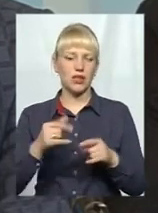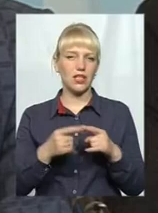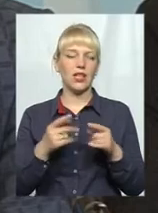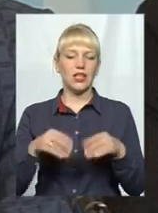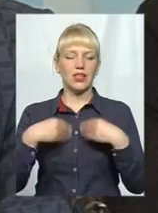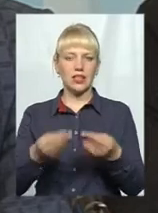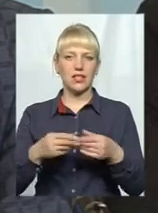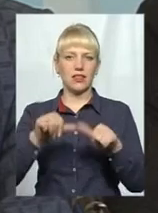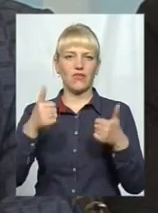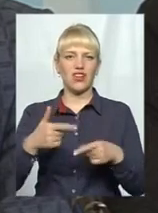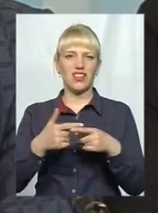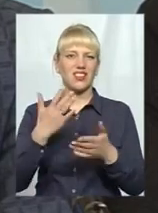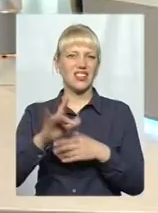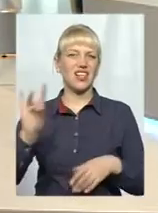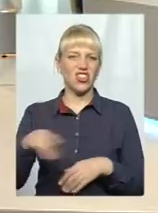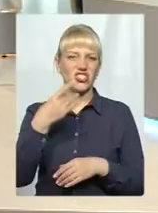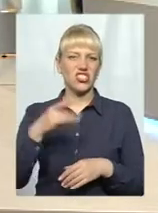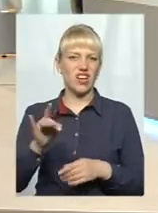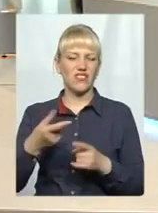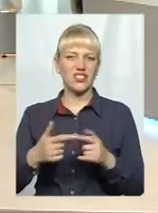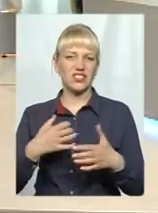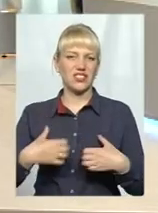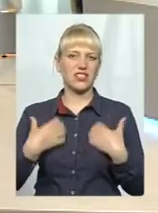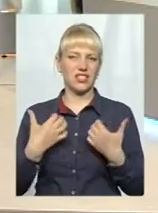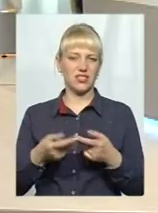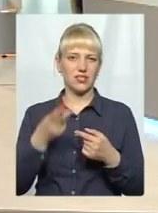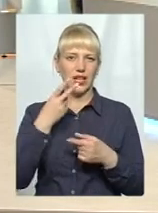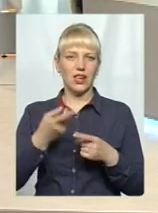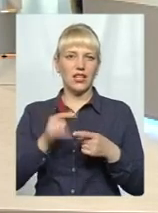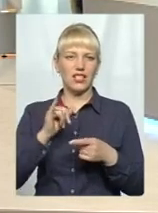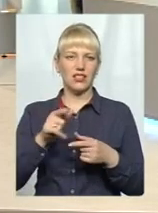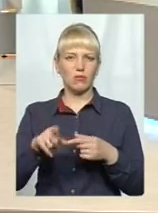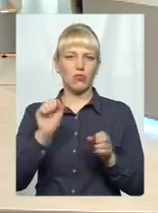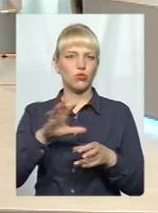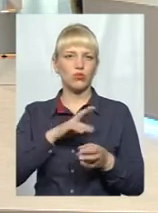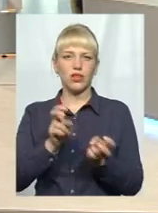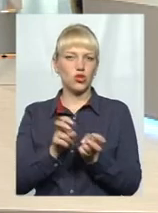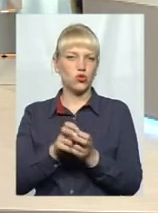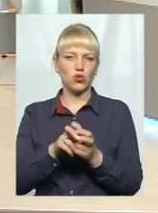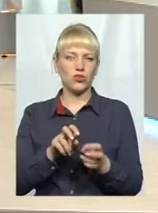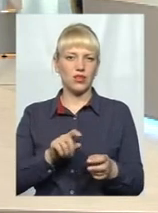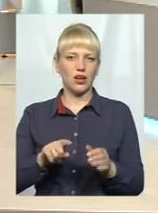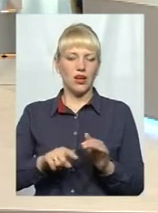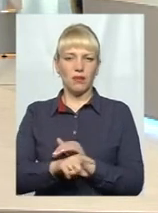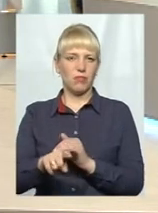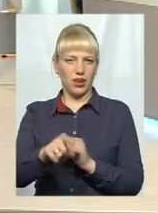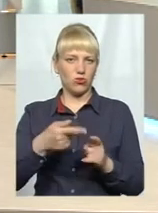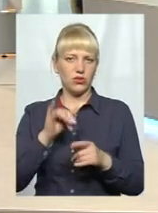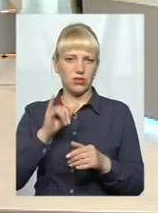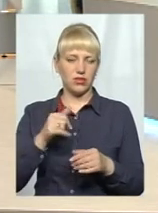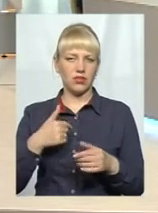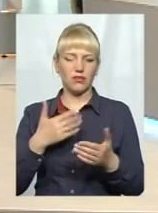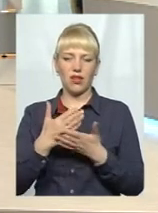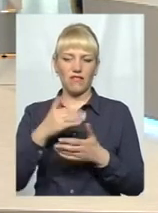такі, які з металу стоять вже ржавого, основі фактично, під які, можливо, там і щурі десь бігають. Вигляду багато хто має, багато яких